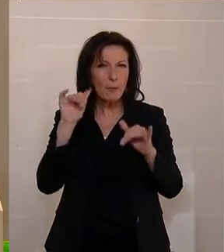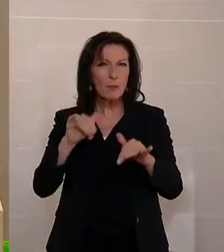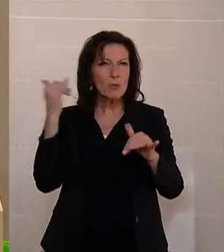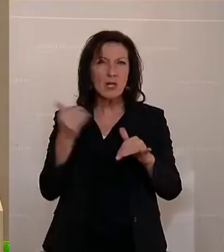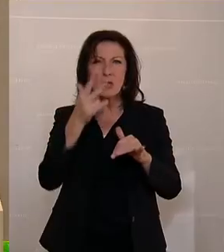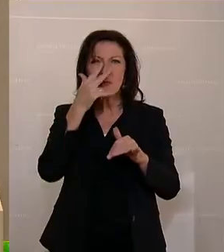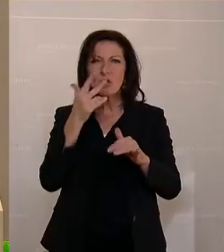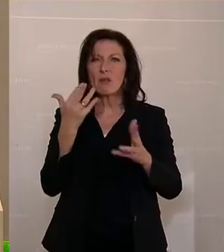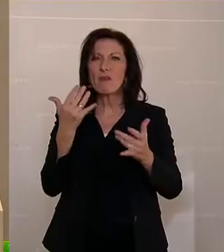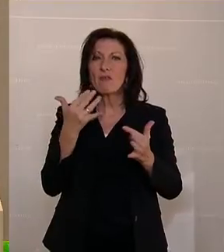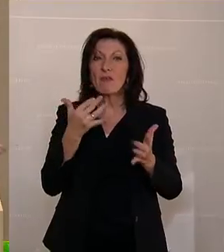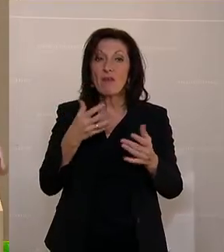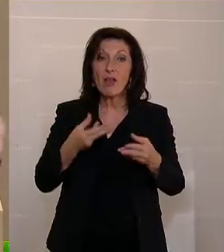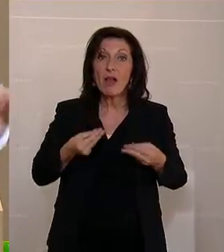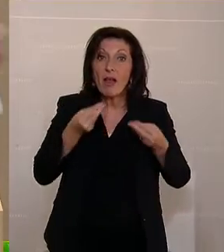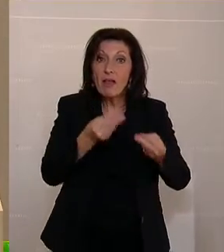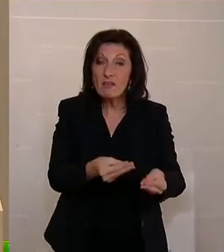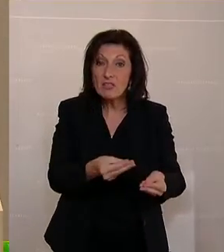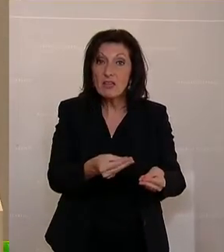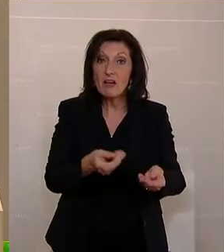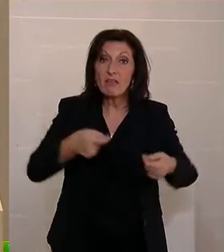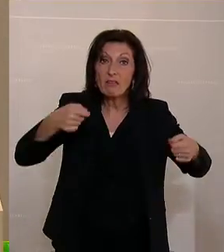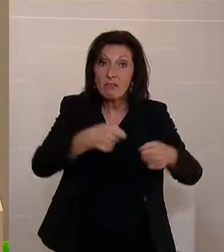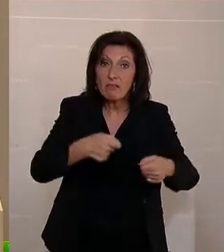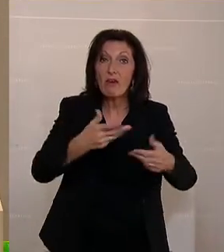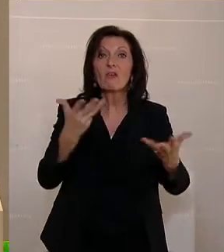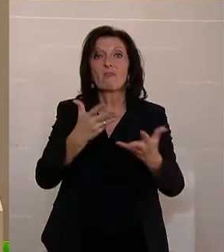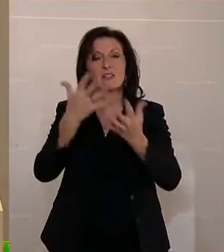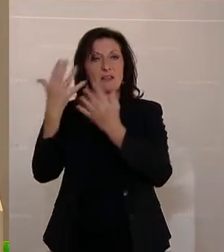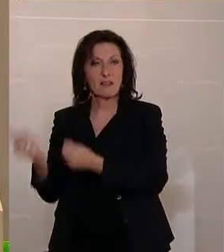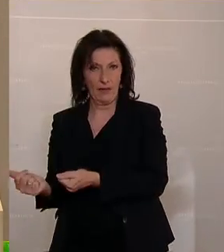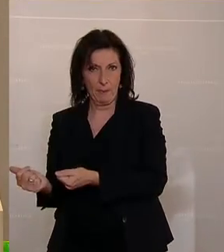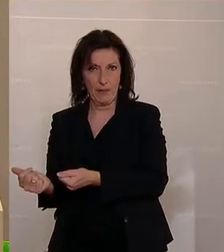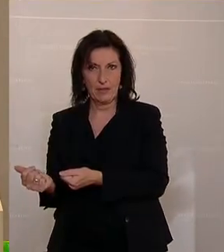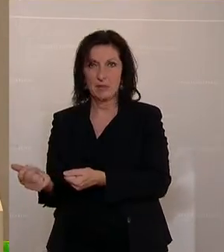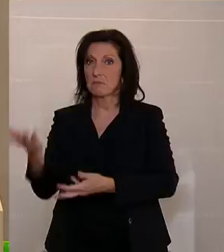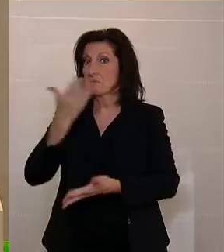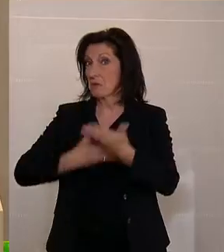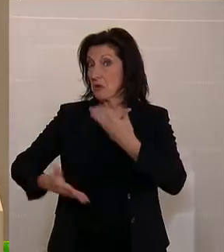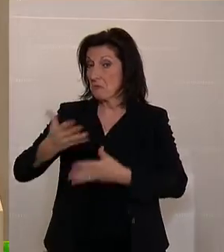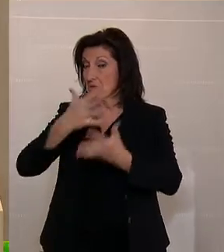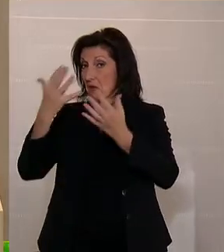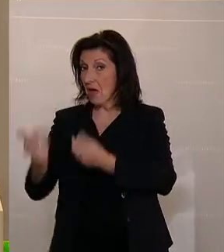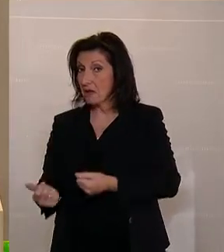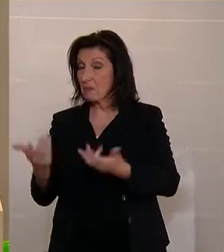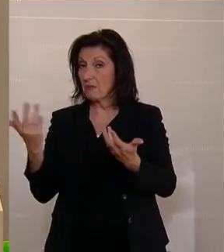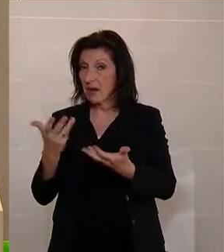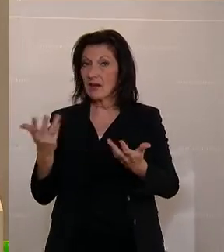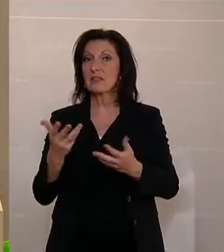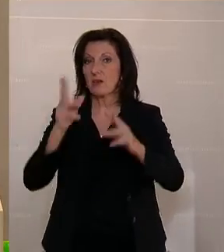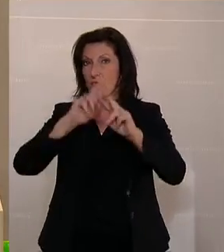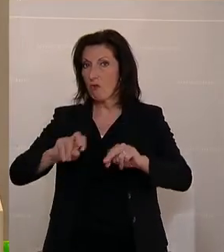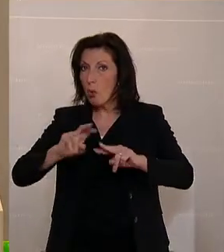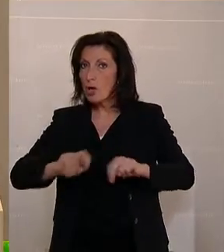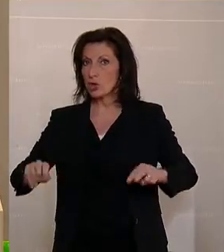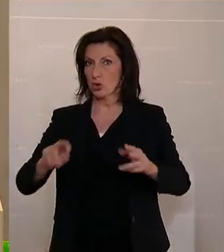in diesem Bereich. Und da komme ich zum wirtschaftlichen Output. Wir haben noch immer ein Defizit, die Erkenntnisse aus den Forschungen, auch